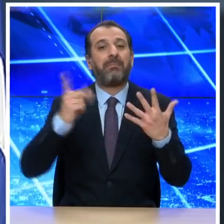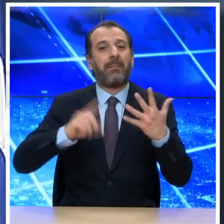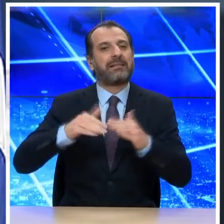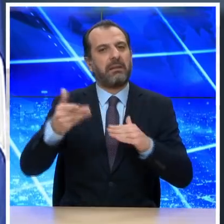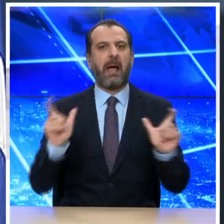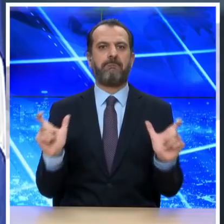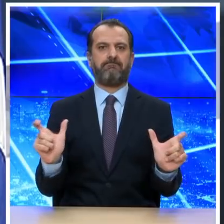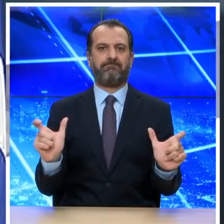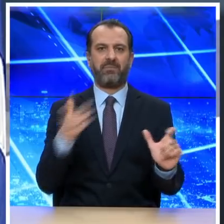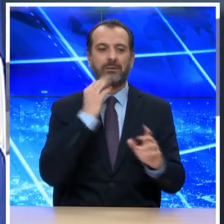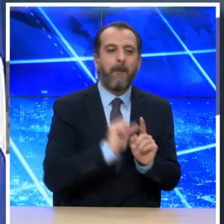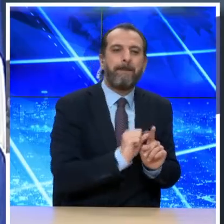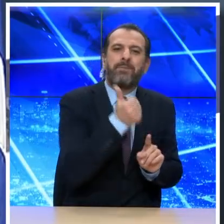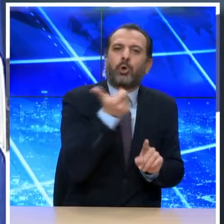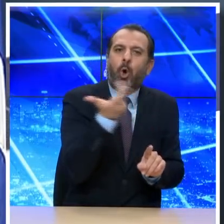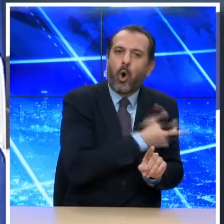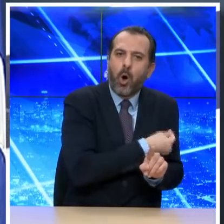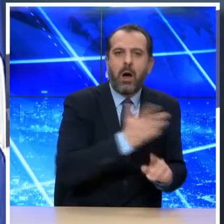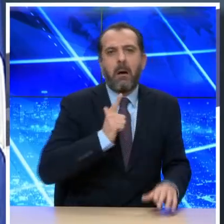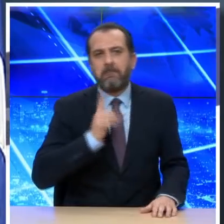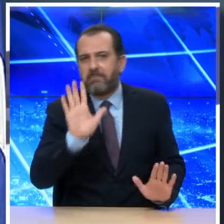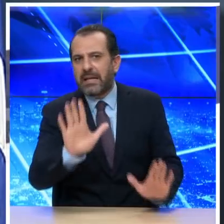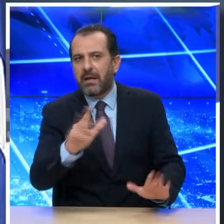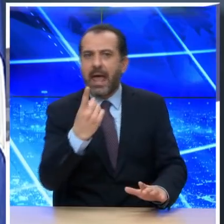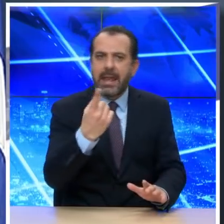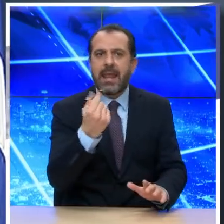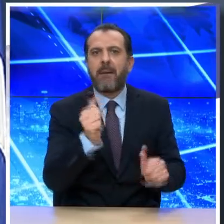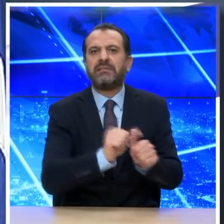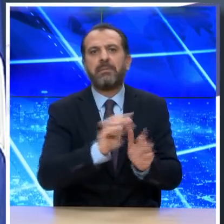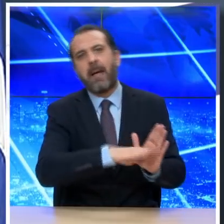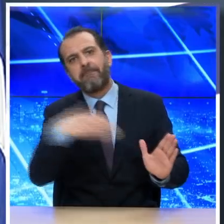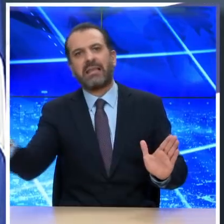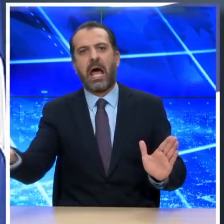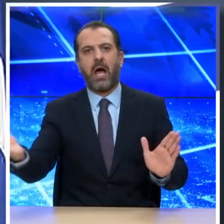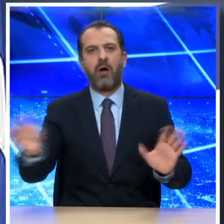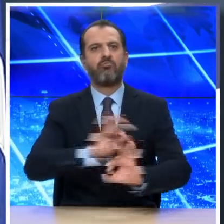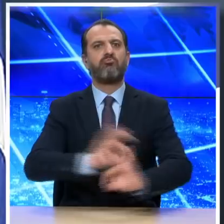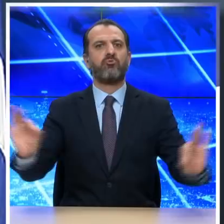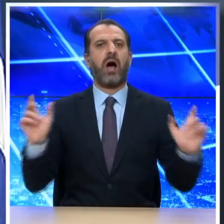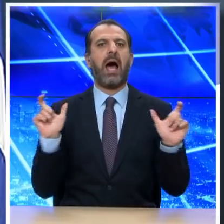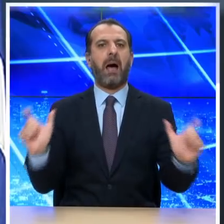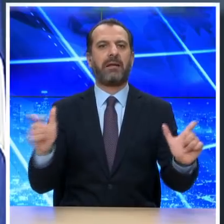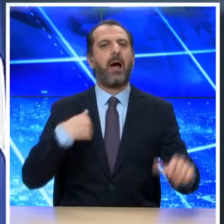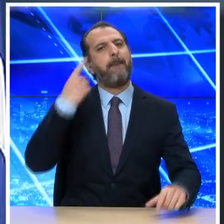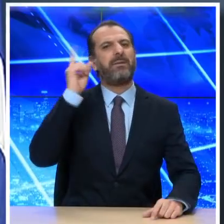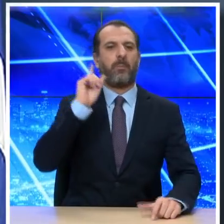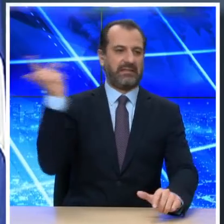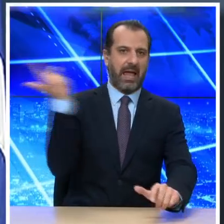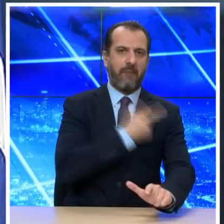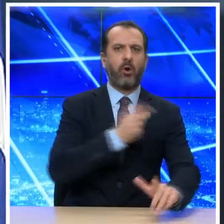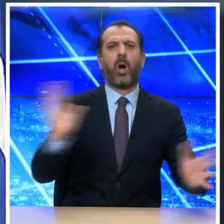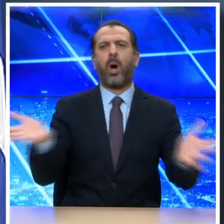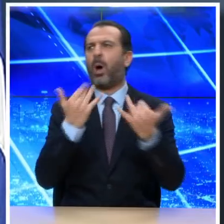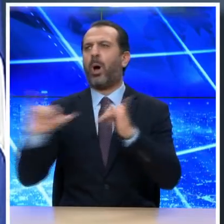από την πρώτη δόση. Έτσι δεν πρέπει να πιστέψουμε ότι μόλις κάνουμε την πρώτη δόση του εμβολίου μπορούμε να οργανώσουμε ένα πάρτι και να